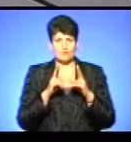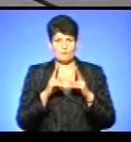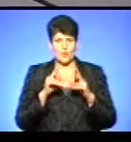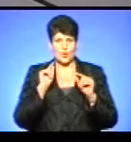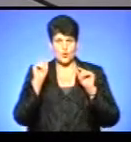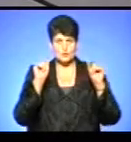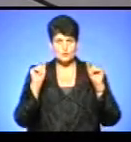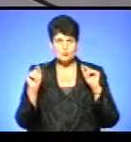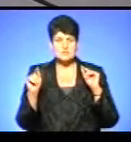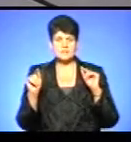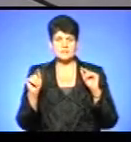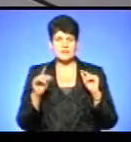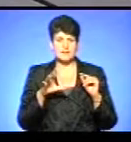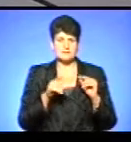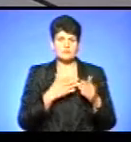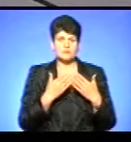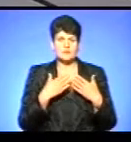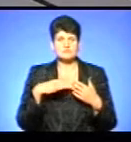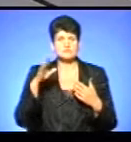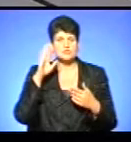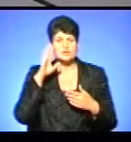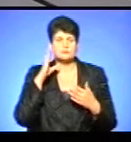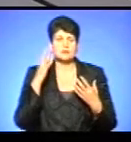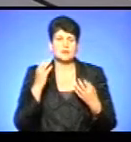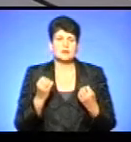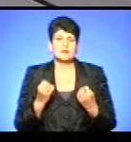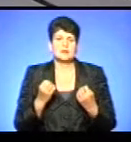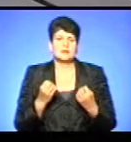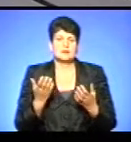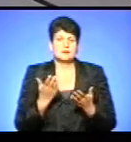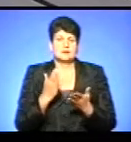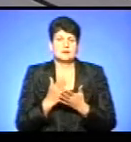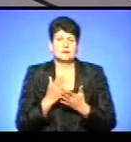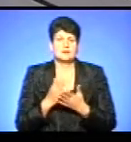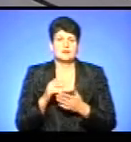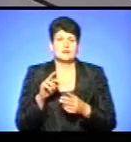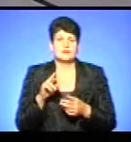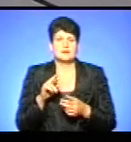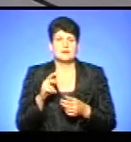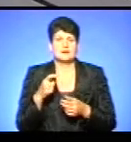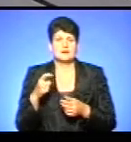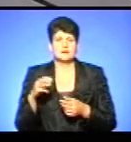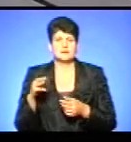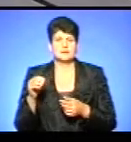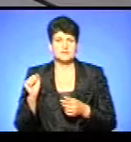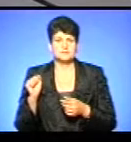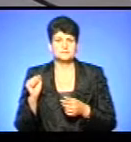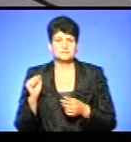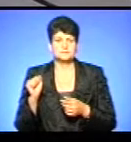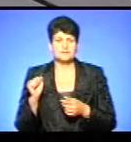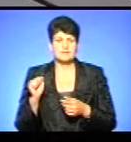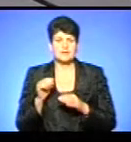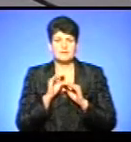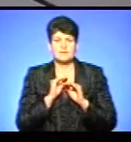В Ванкувері ми спілкувалися з чоловіком, який там має, яхту, як це правильно сказати, він там по Тихому